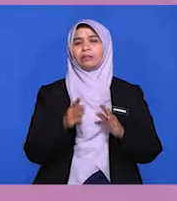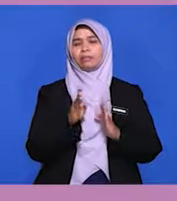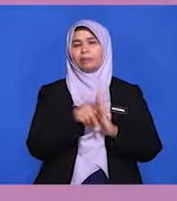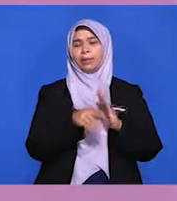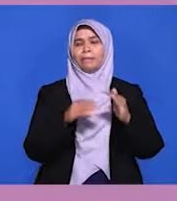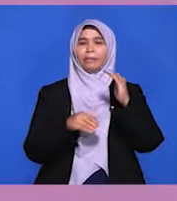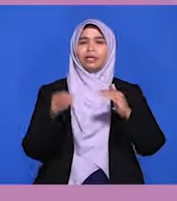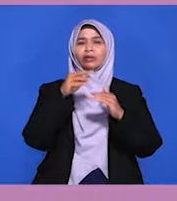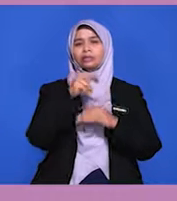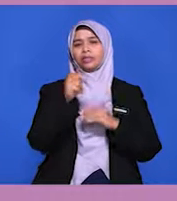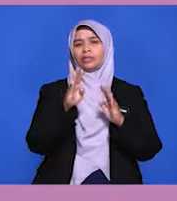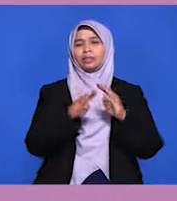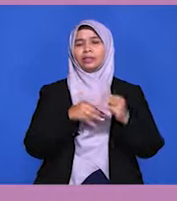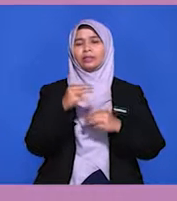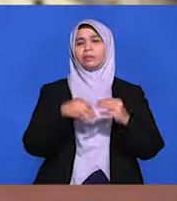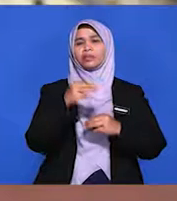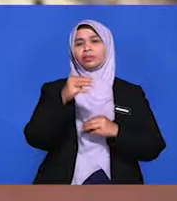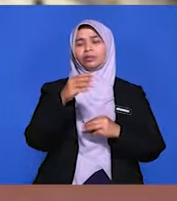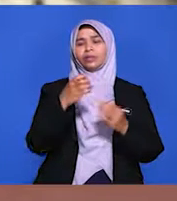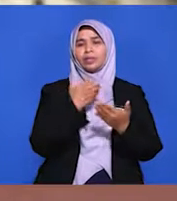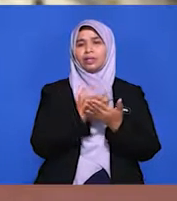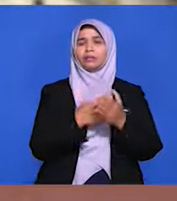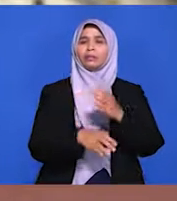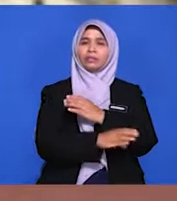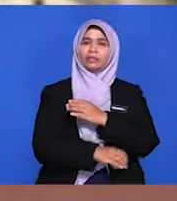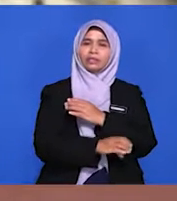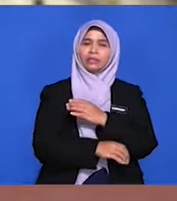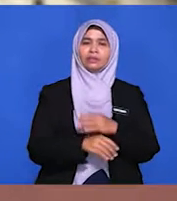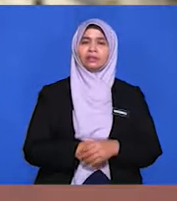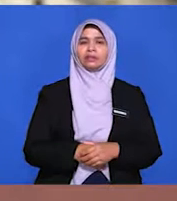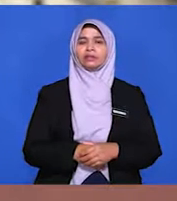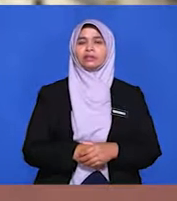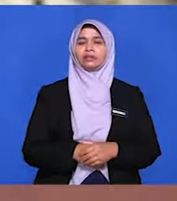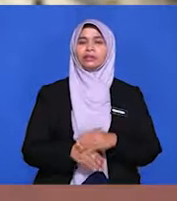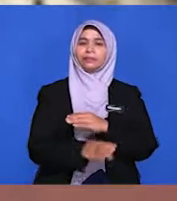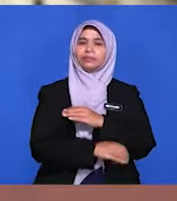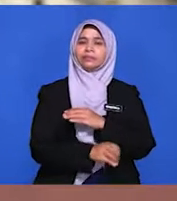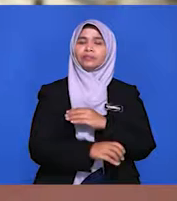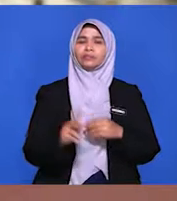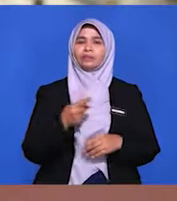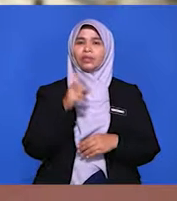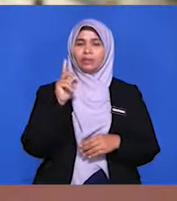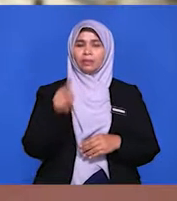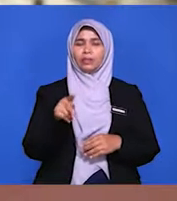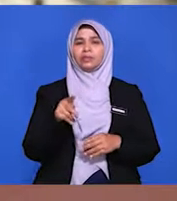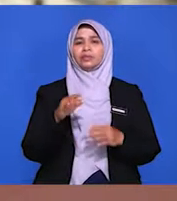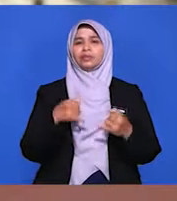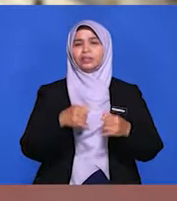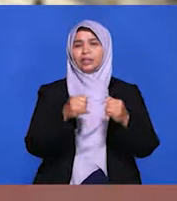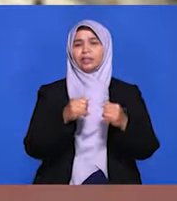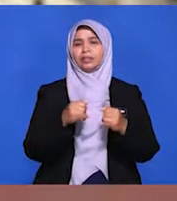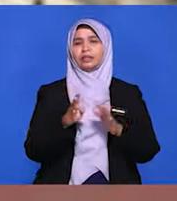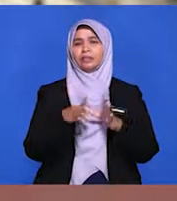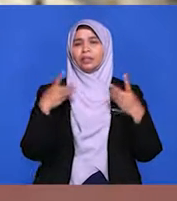ekonomi negara. Negara kita perlu menjalankan perdagangan dengan negara luar untuk mengekspor